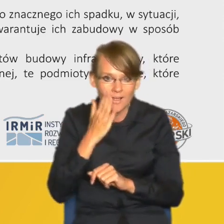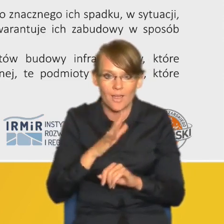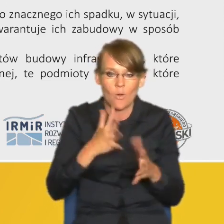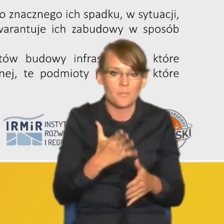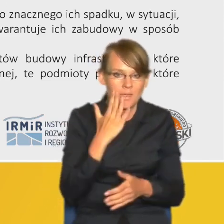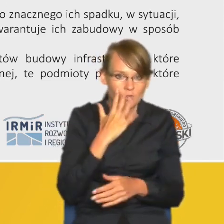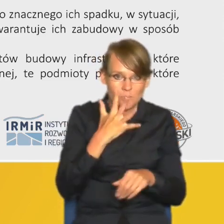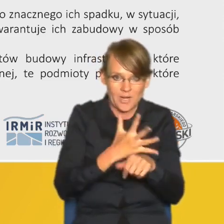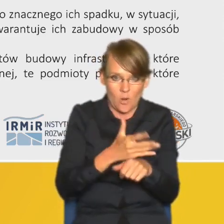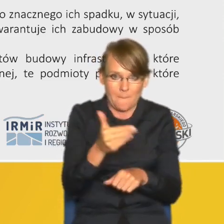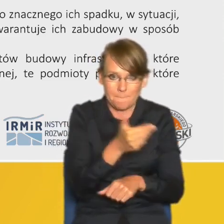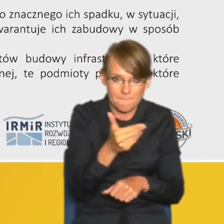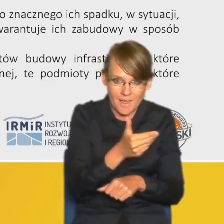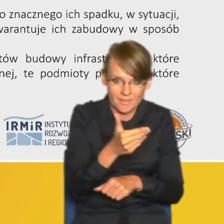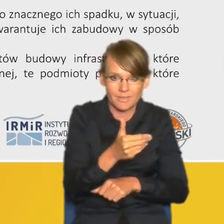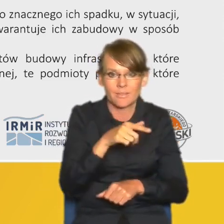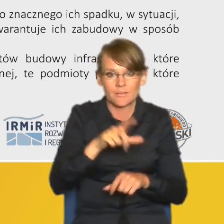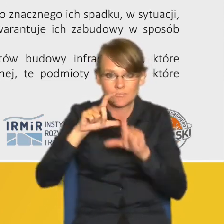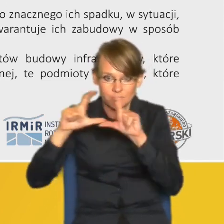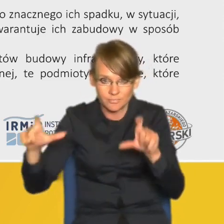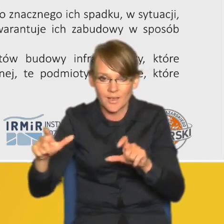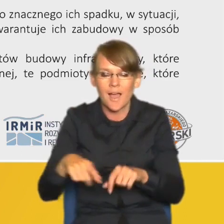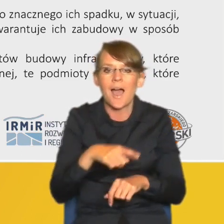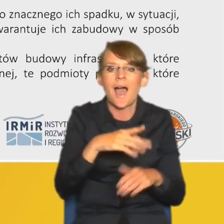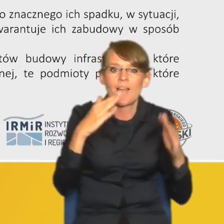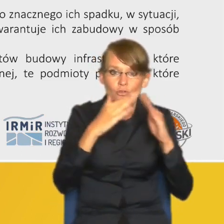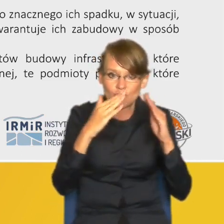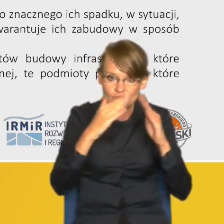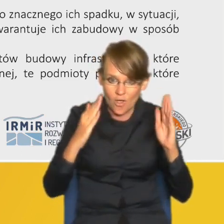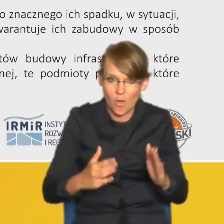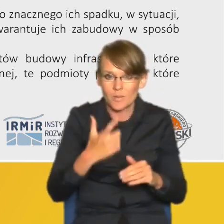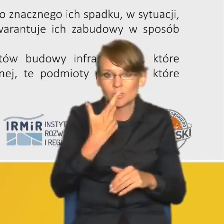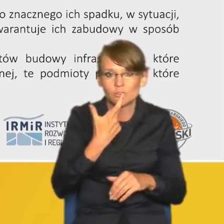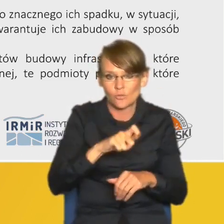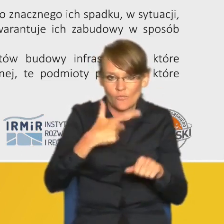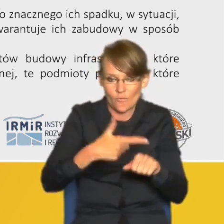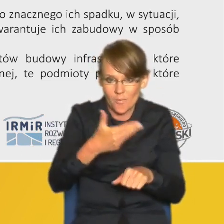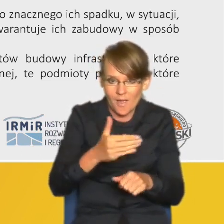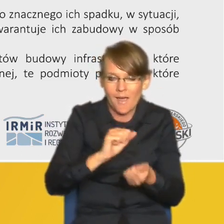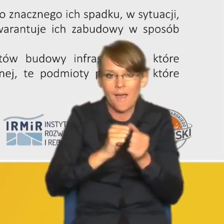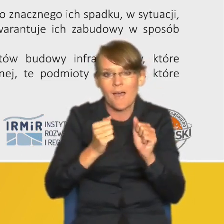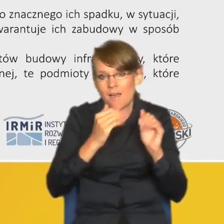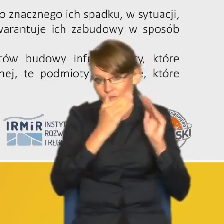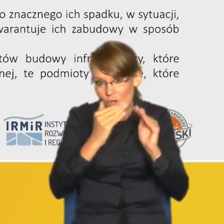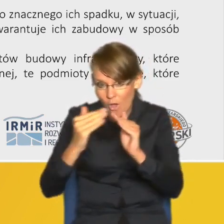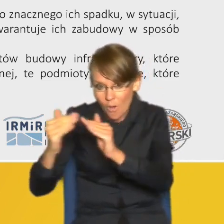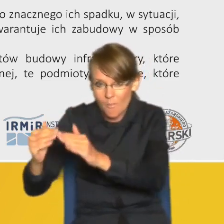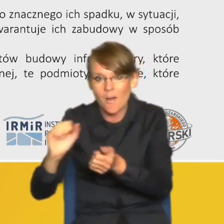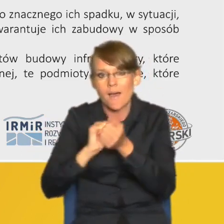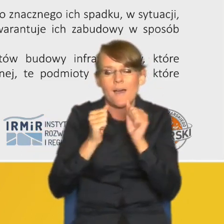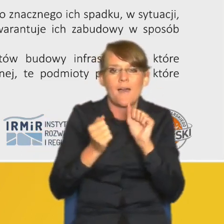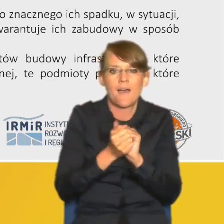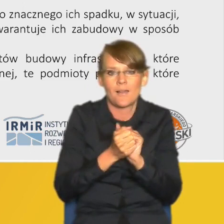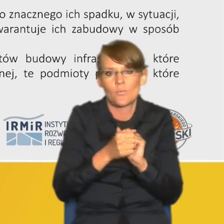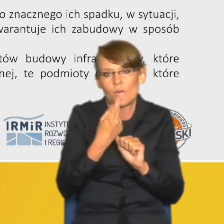-metrowy w zabudowie wielorodzinnej 120-metrowy domek bądź w zabudowie szeregowej bądź w zabudowie